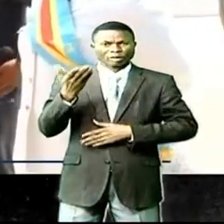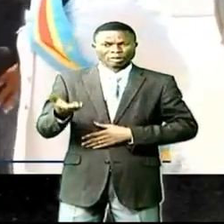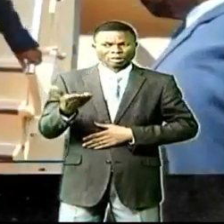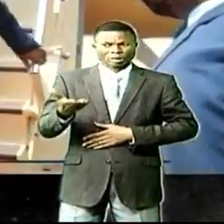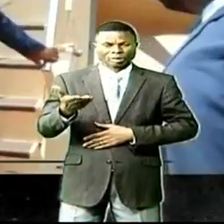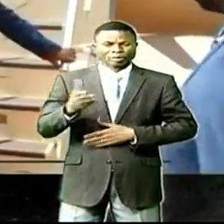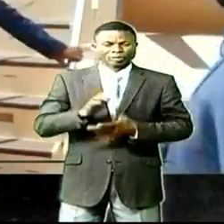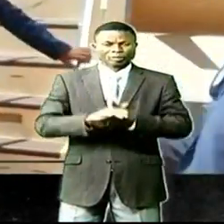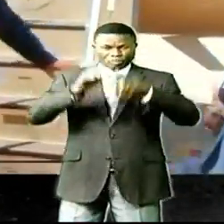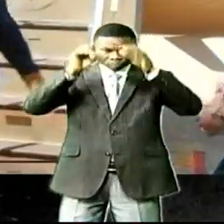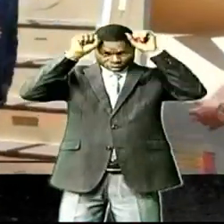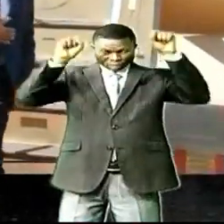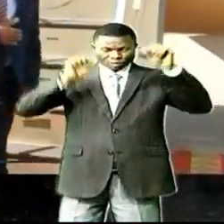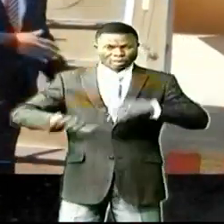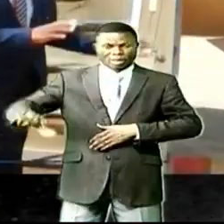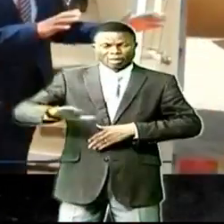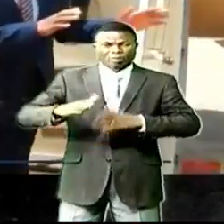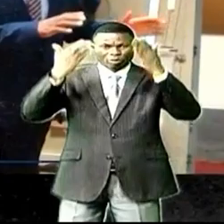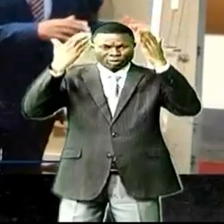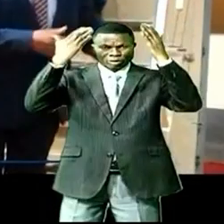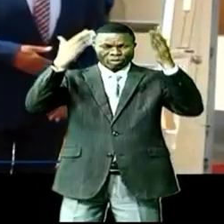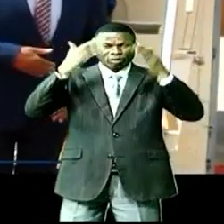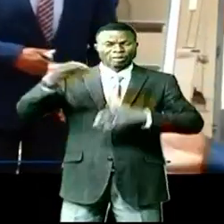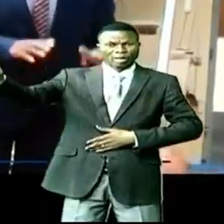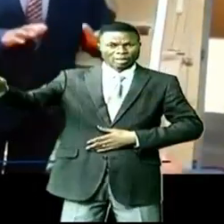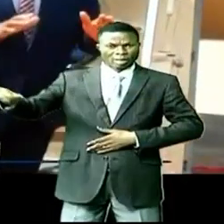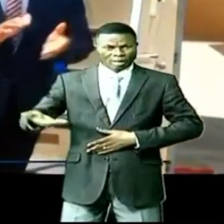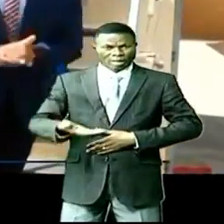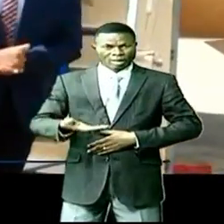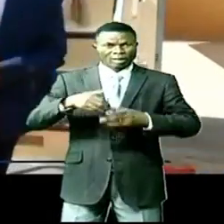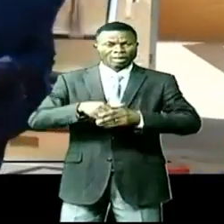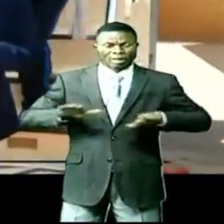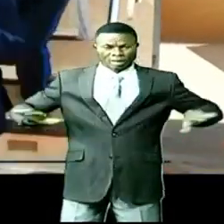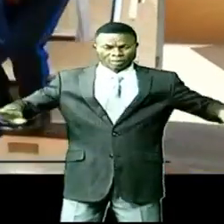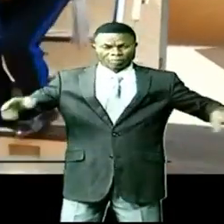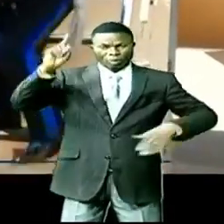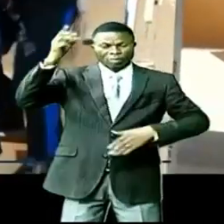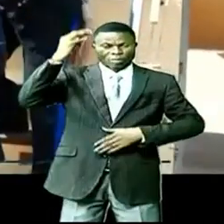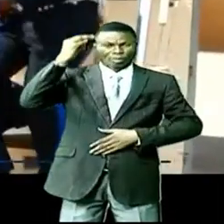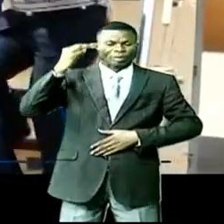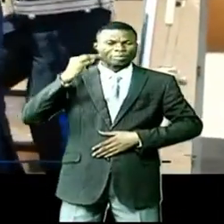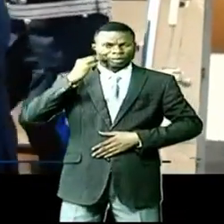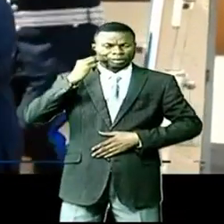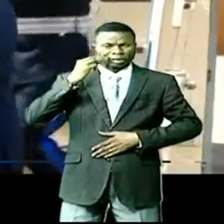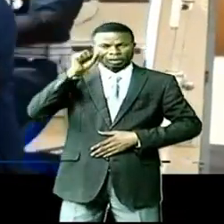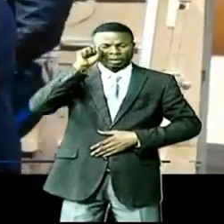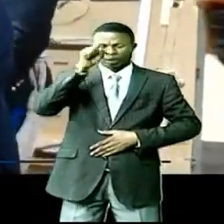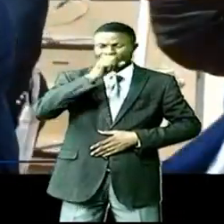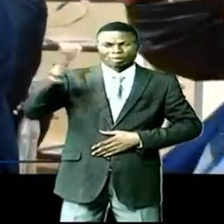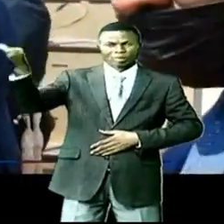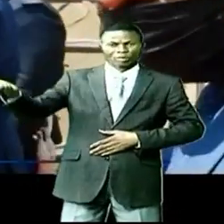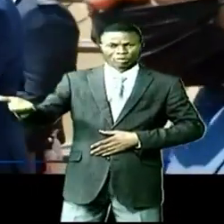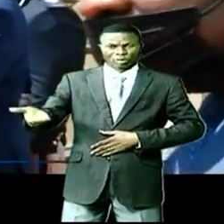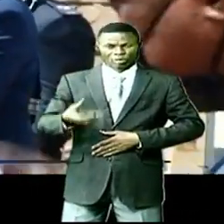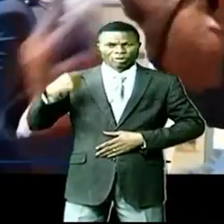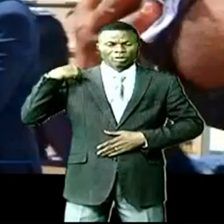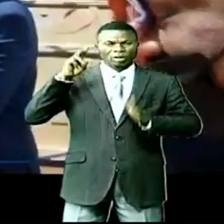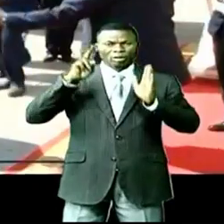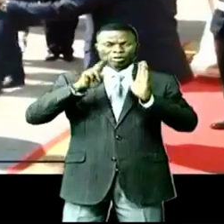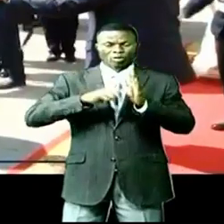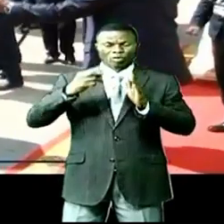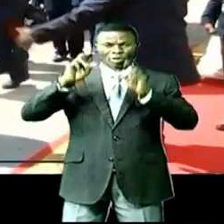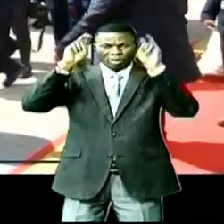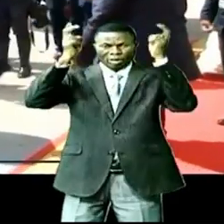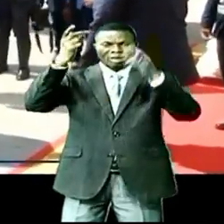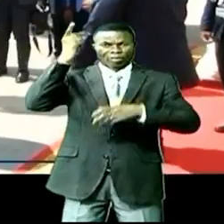Le chef de l'état zambien est accueilli au pied de l'avion par le premier ministre Jean-Michel Samaloukonde, le gouverneur de la ville de